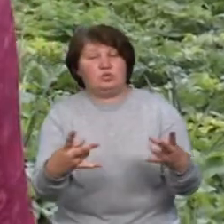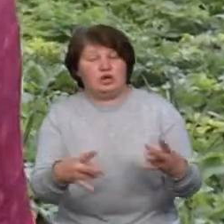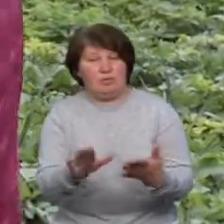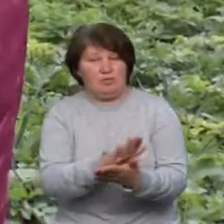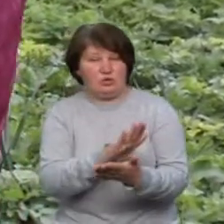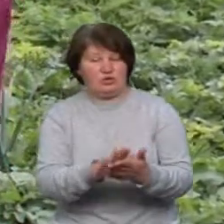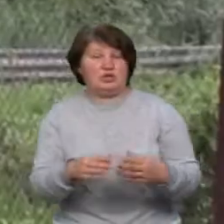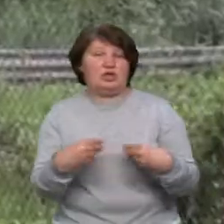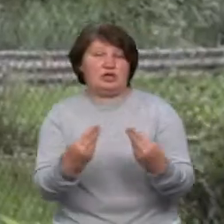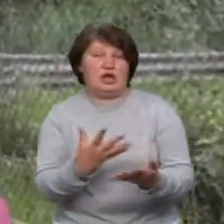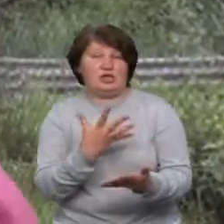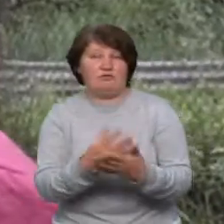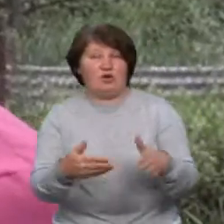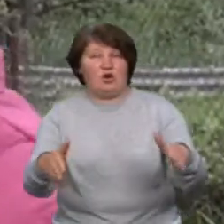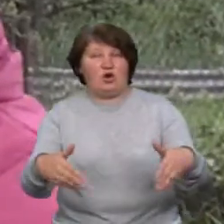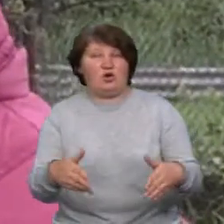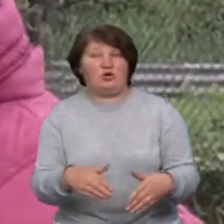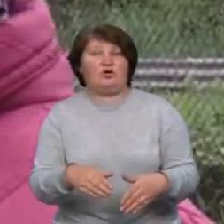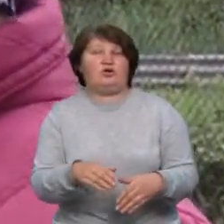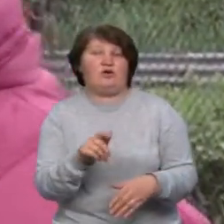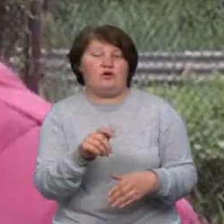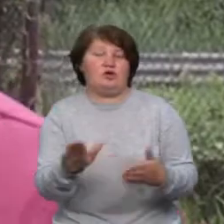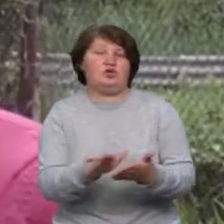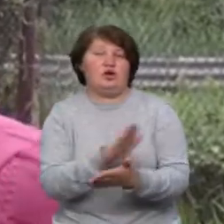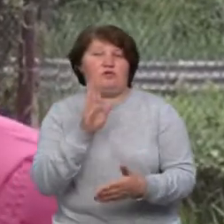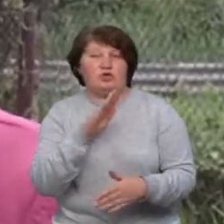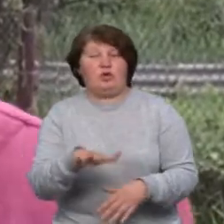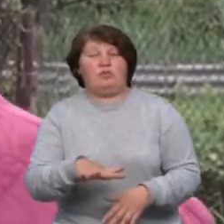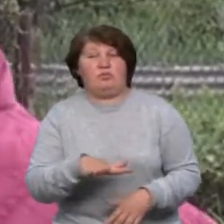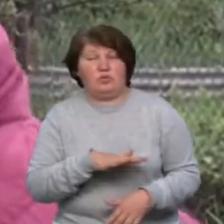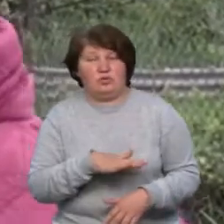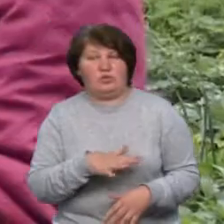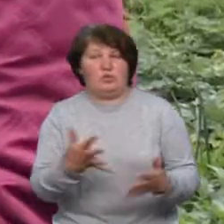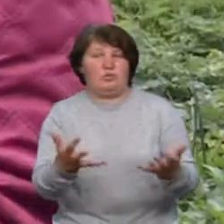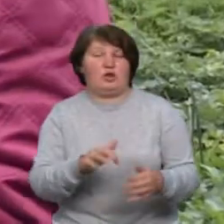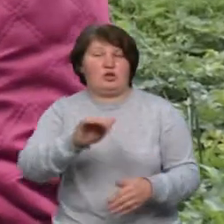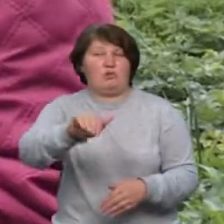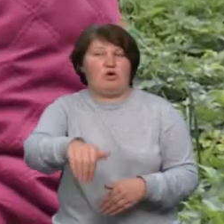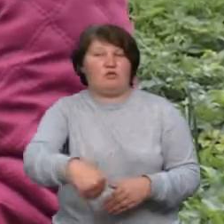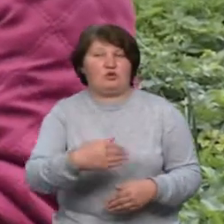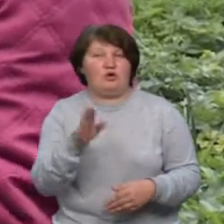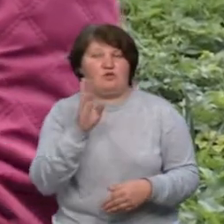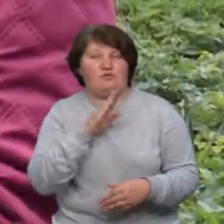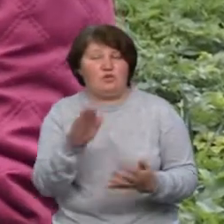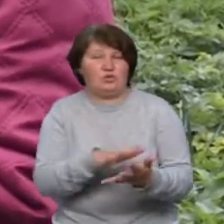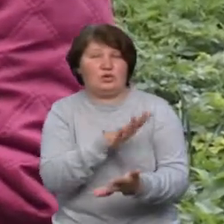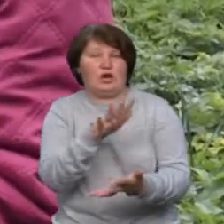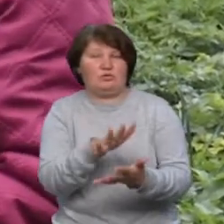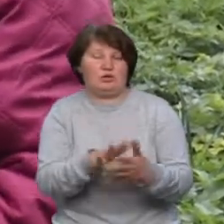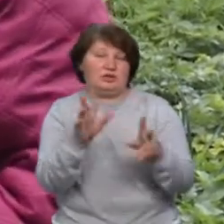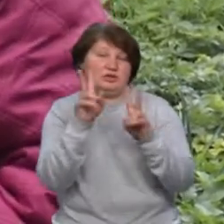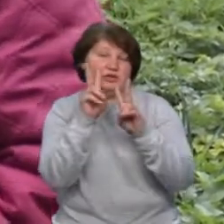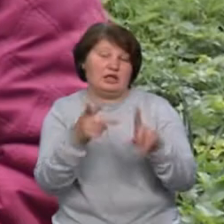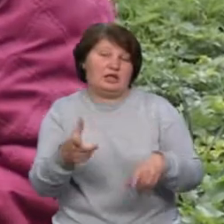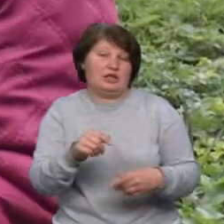дали свої уроди. Вони чистили, вода була. Він брав тим ковшом воду скаламутив. І він же не знав, де він